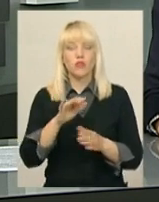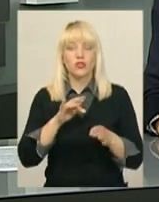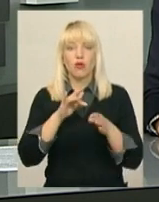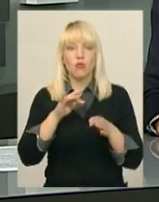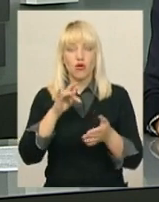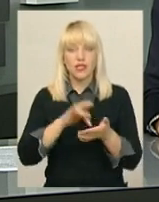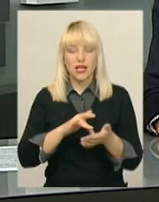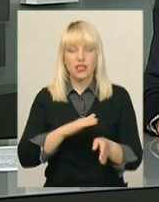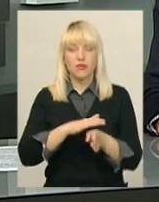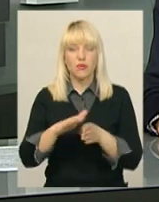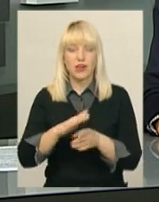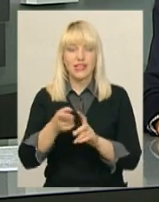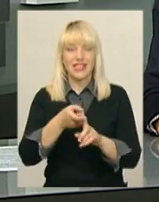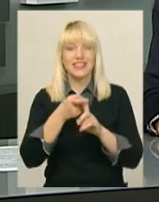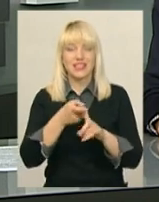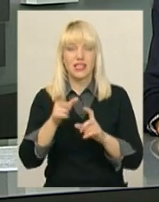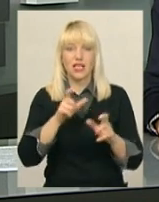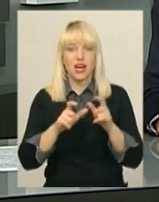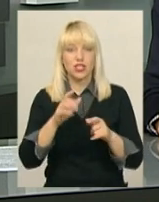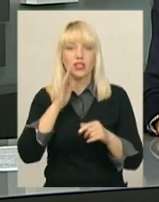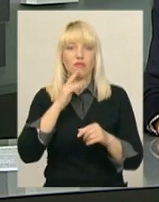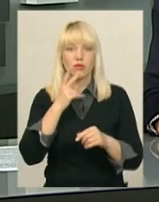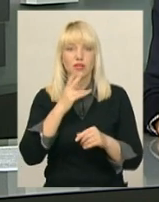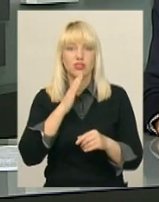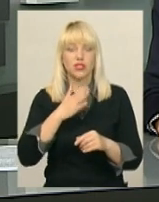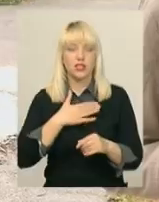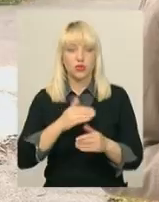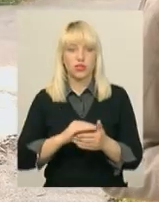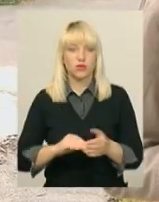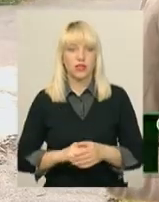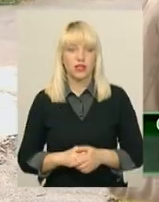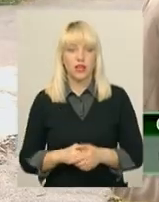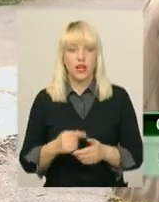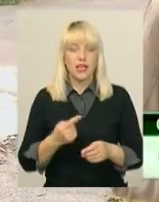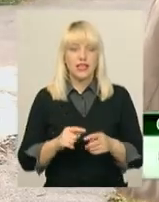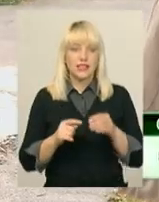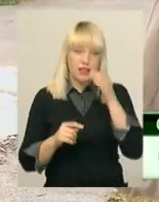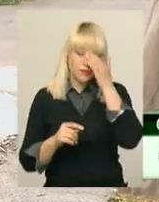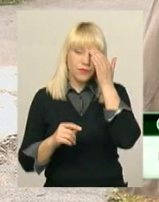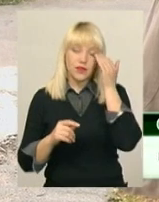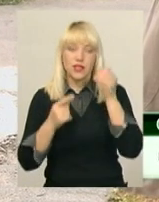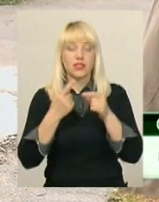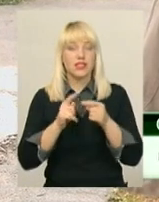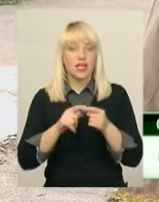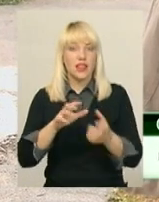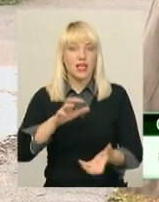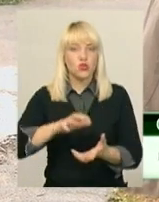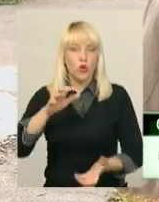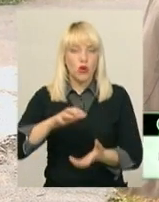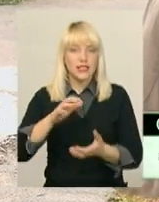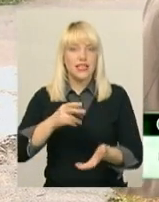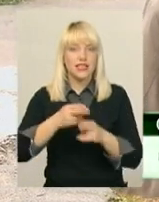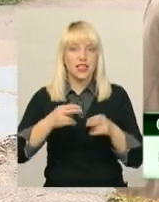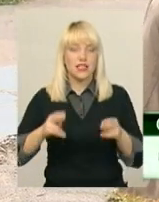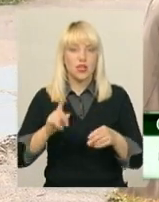процес знезараження водопровідної води, бачила Ольга Нісміянова. Це насосна станція номер 9. Вона найбільша у Хмельницькому.